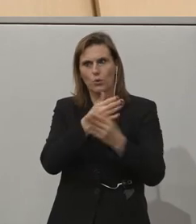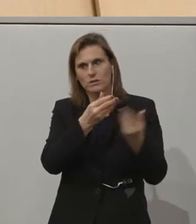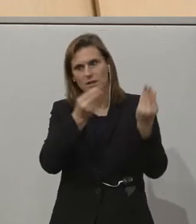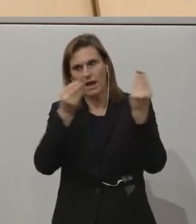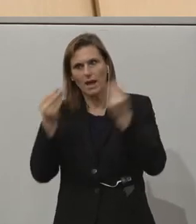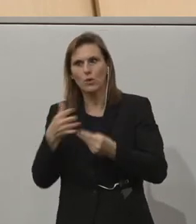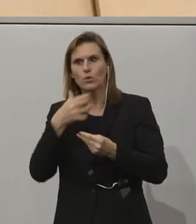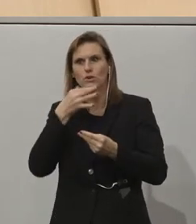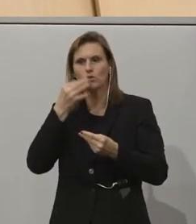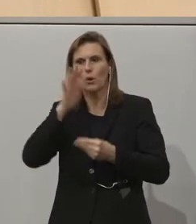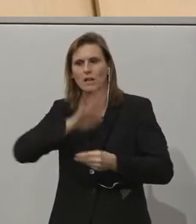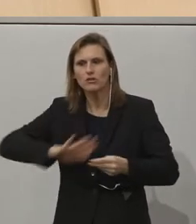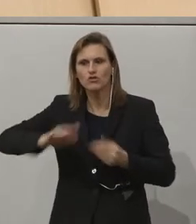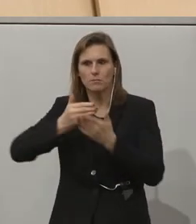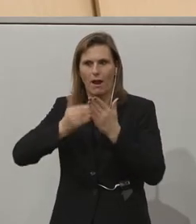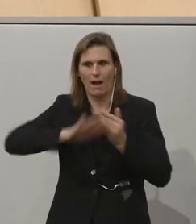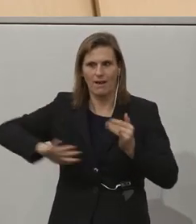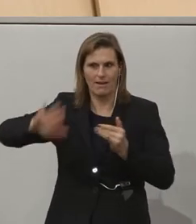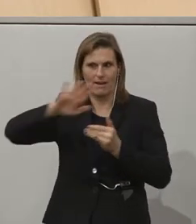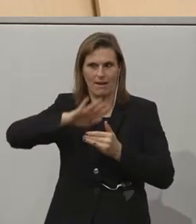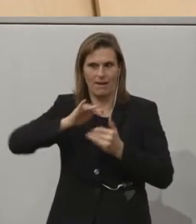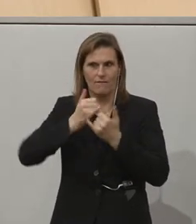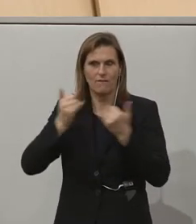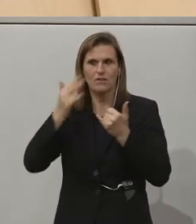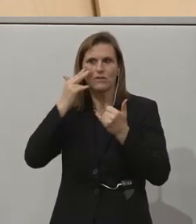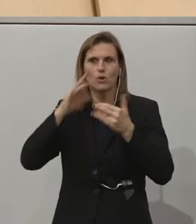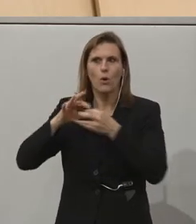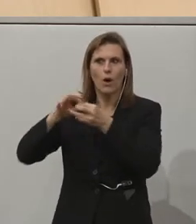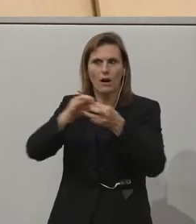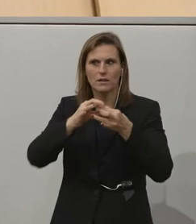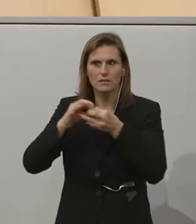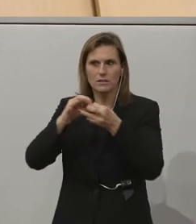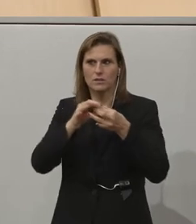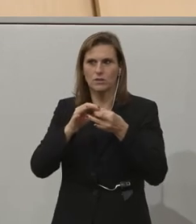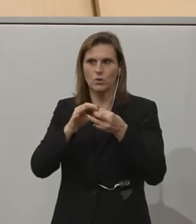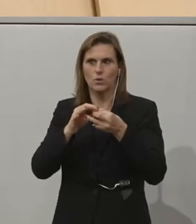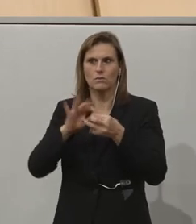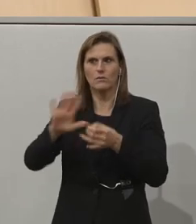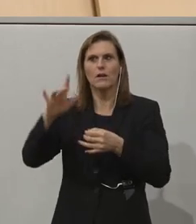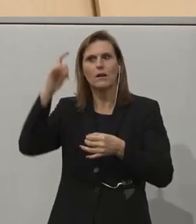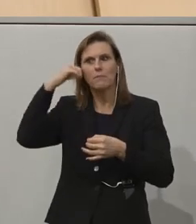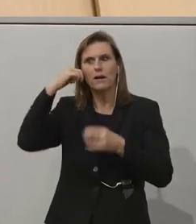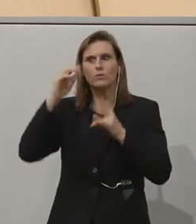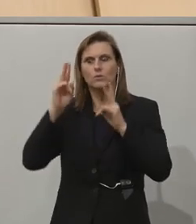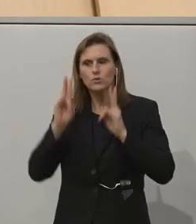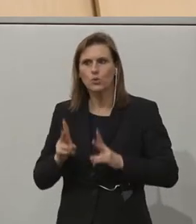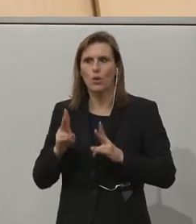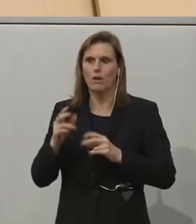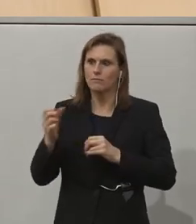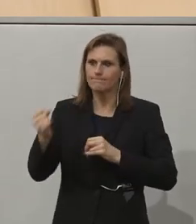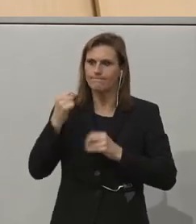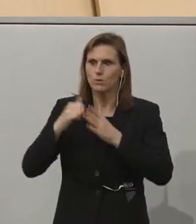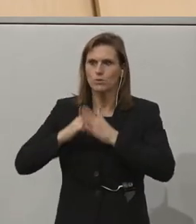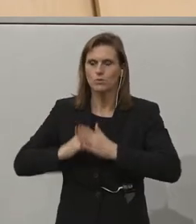deutschsprachigen Raum zu bringen? Und welche Art von Organisation sind Sie der Meinung, sollte hier am stärksten unterstützen? Also